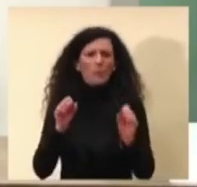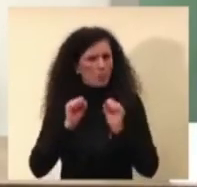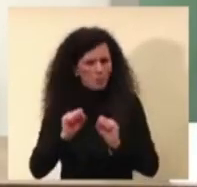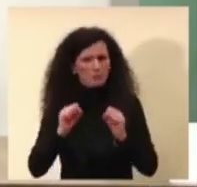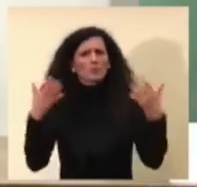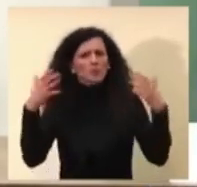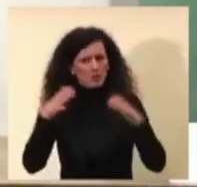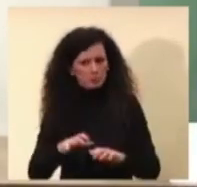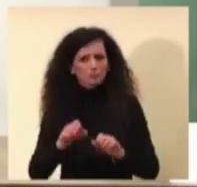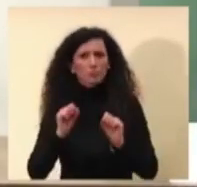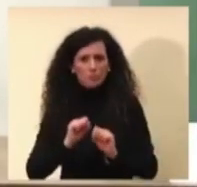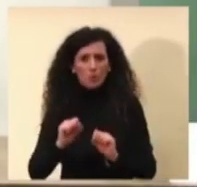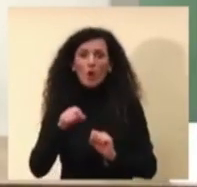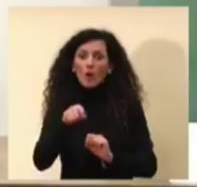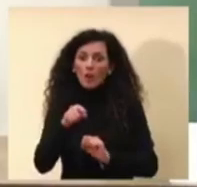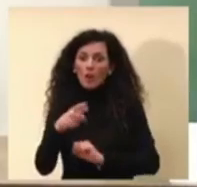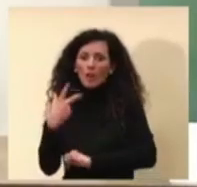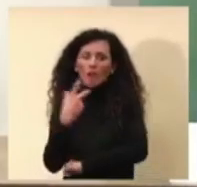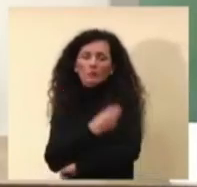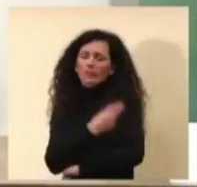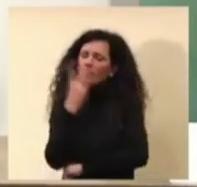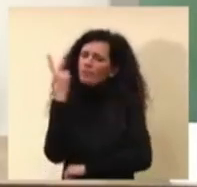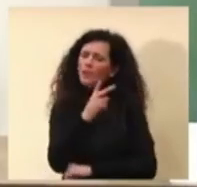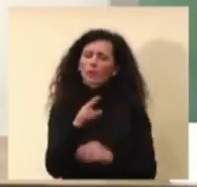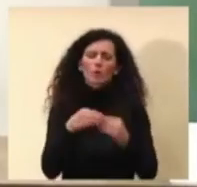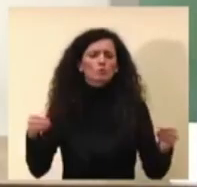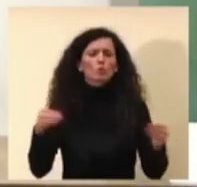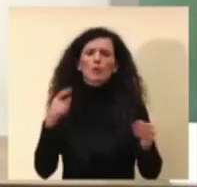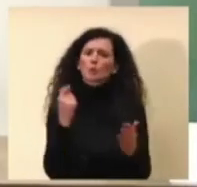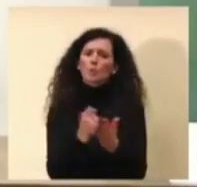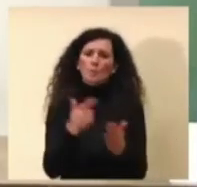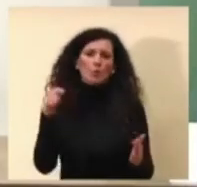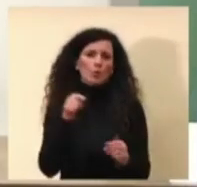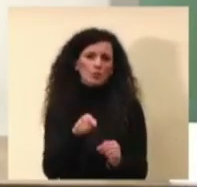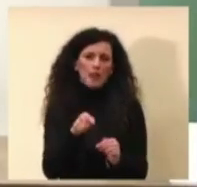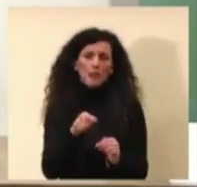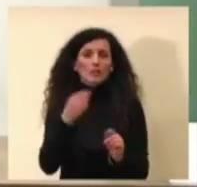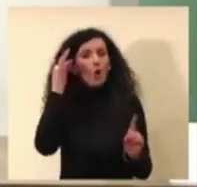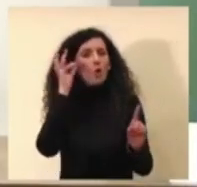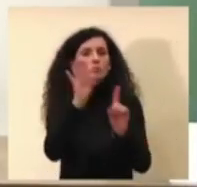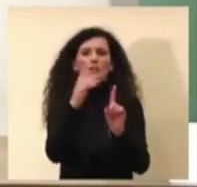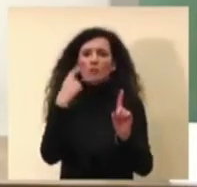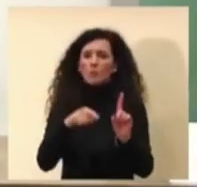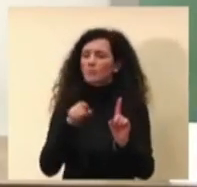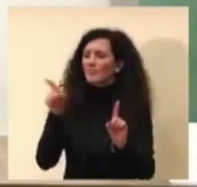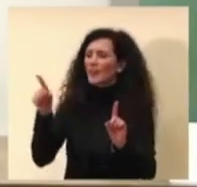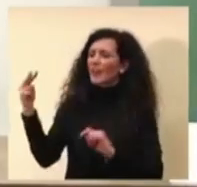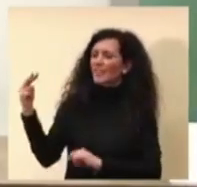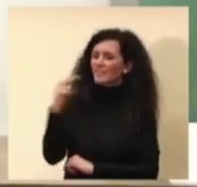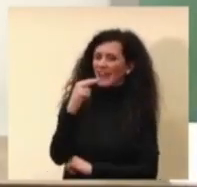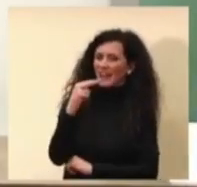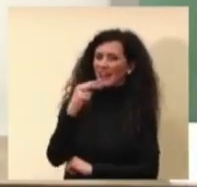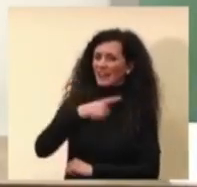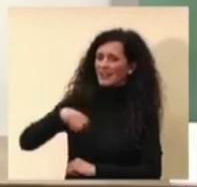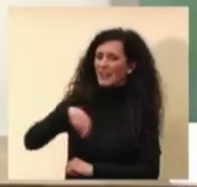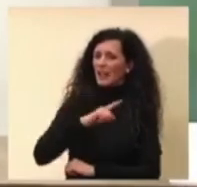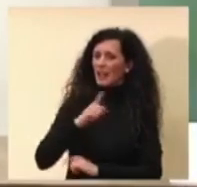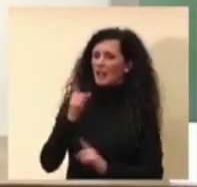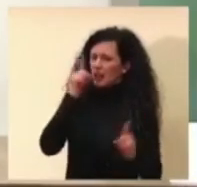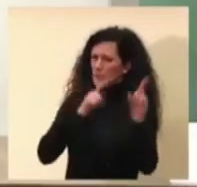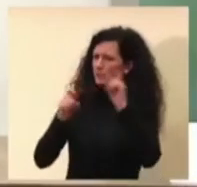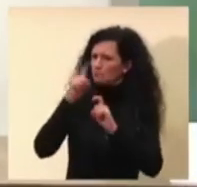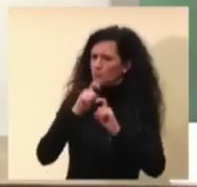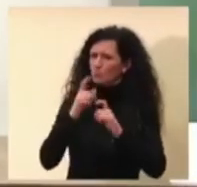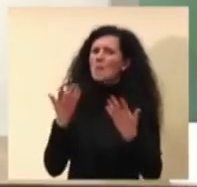dal punto di vista clinico è un elemento estremamente importante e questo è l'obiettivo quindi lei quello che vede vede una tensione una volontà di fare